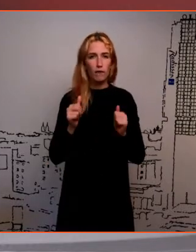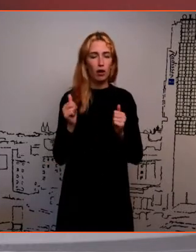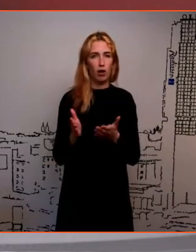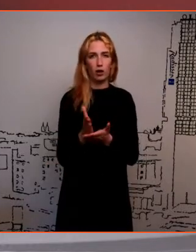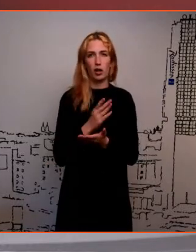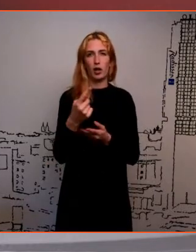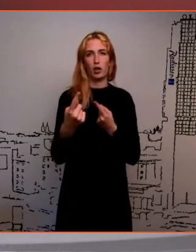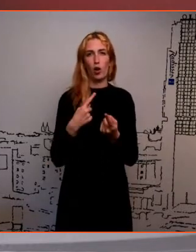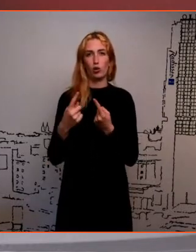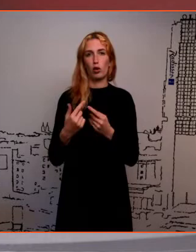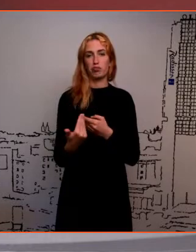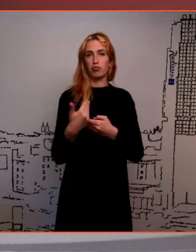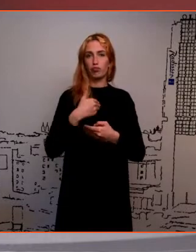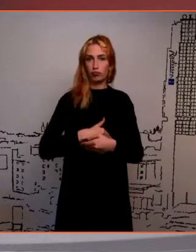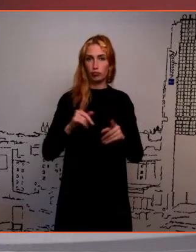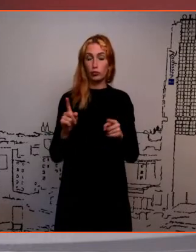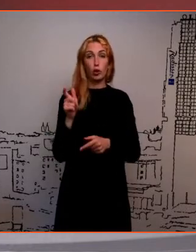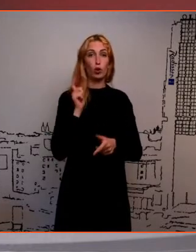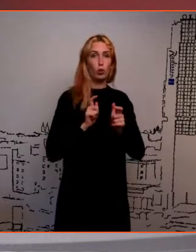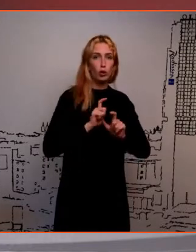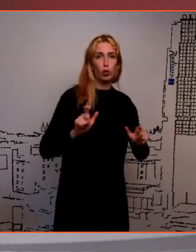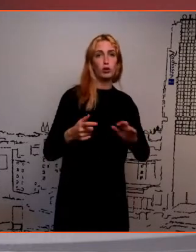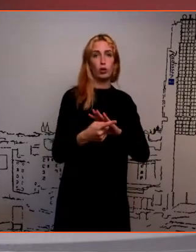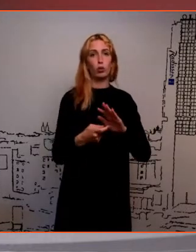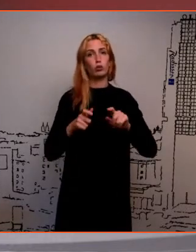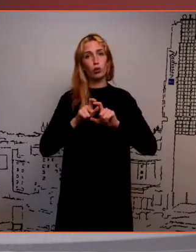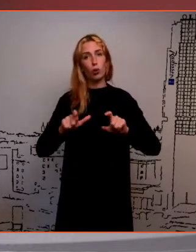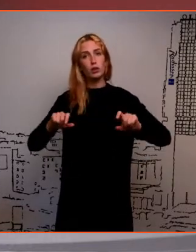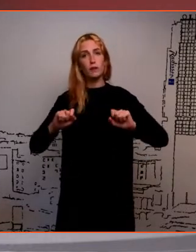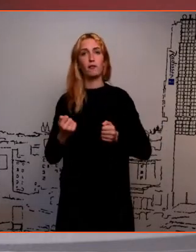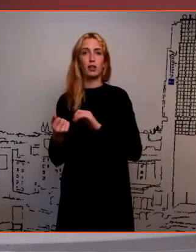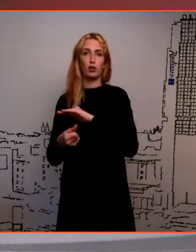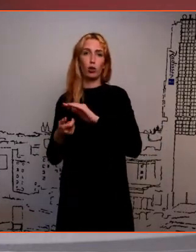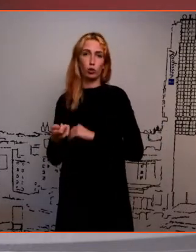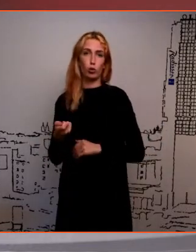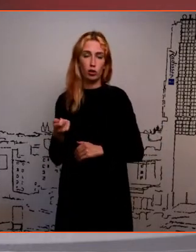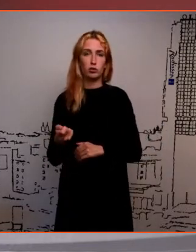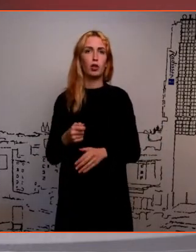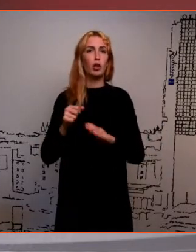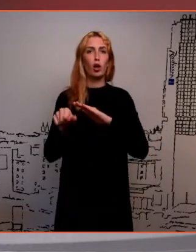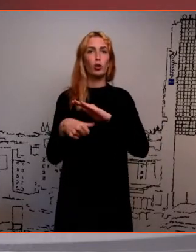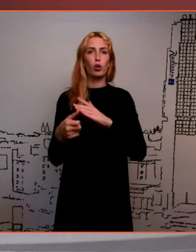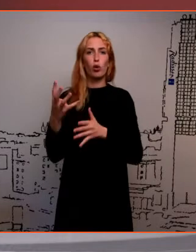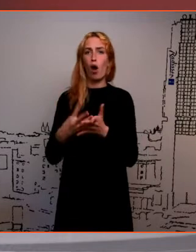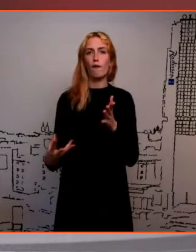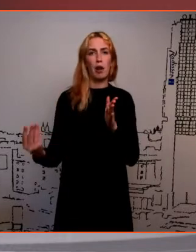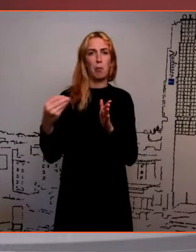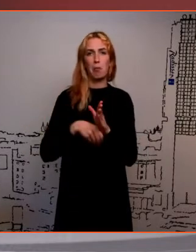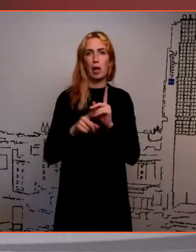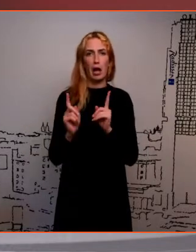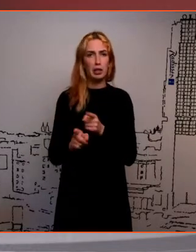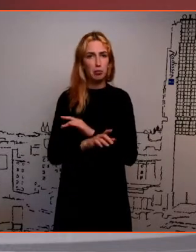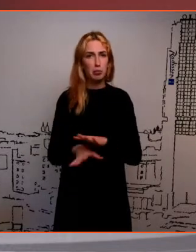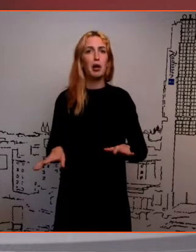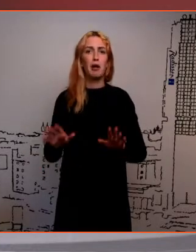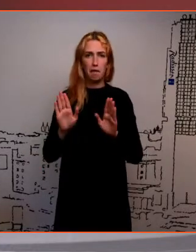juurde pöörduda, kas siis ülikoolis, kutsekoolis või ja töötukasas ja selleks siin põrnast töötun arvele võtma või ta lihtsalt tulla jooksvad